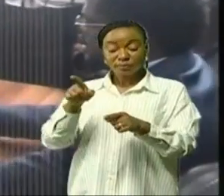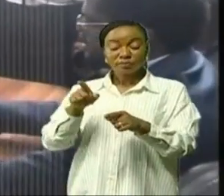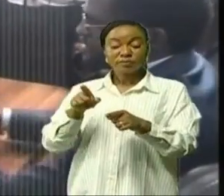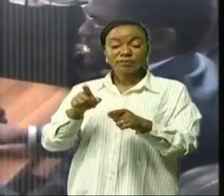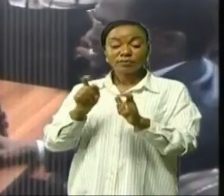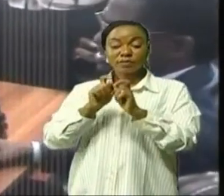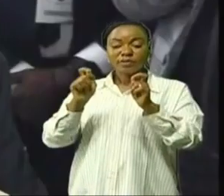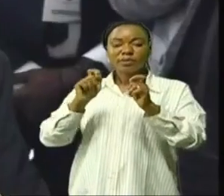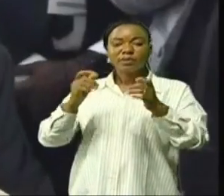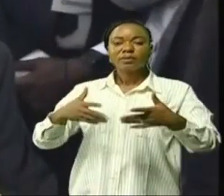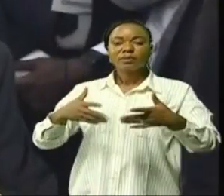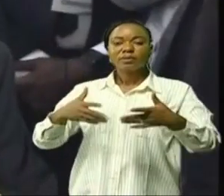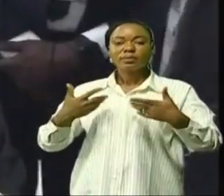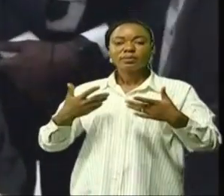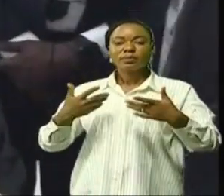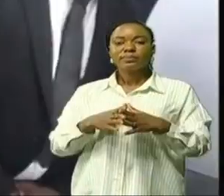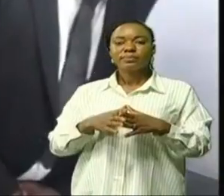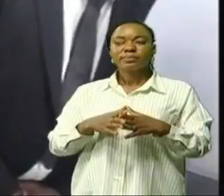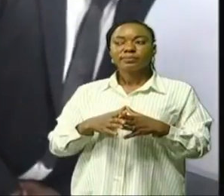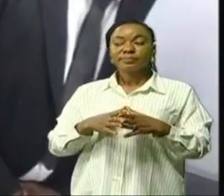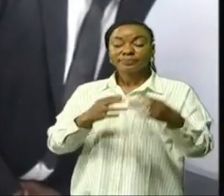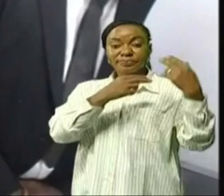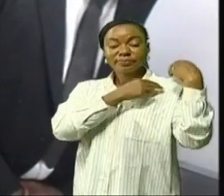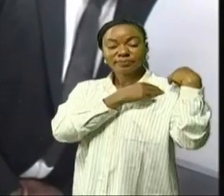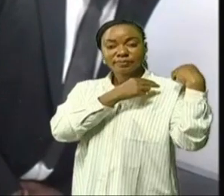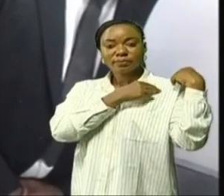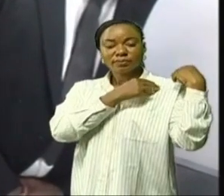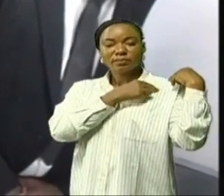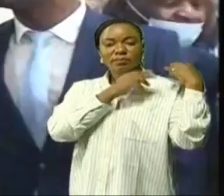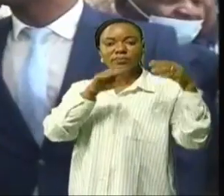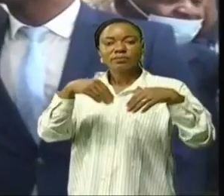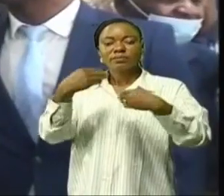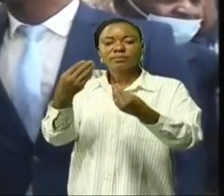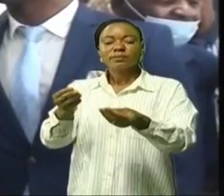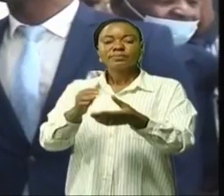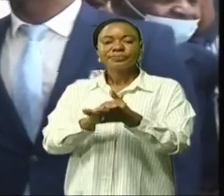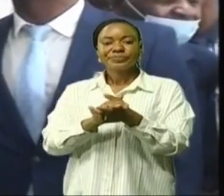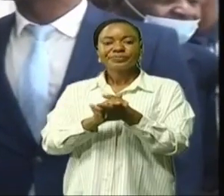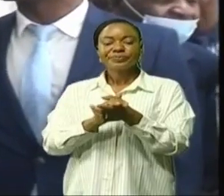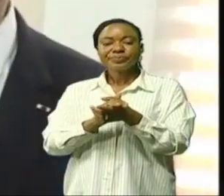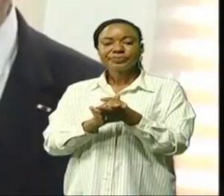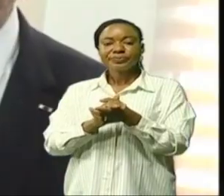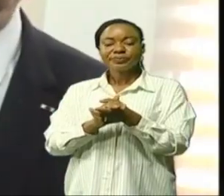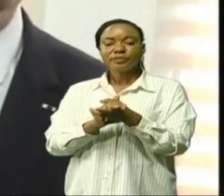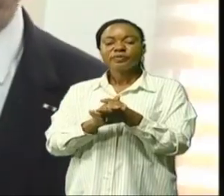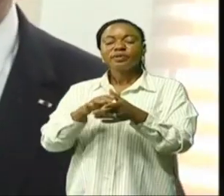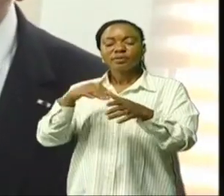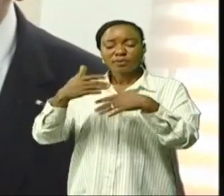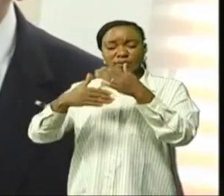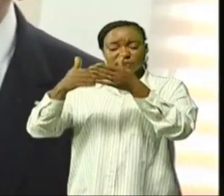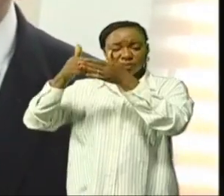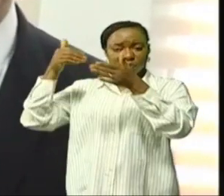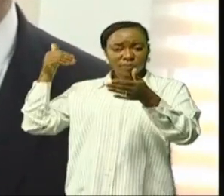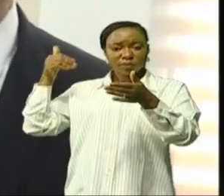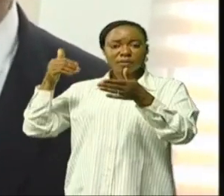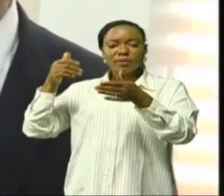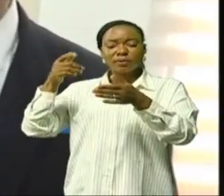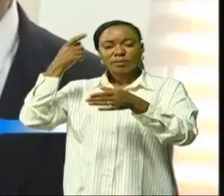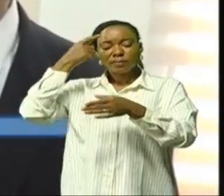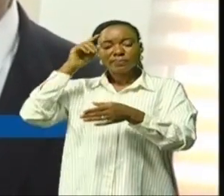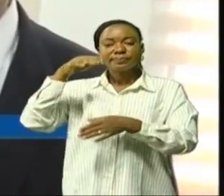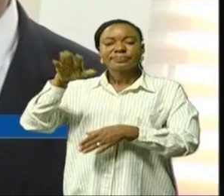'autorité urbaine ait assumé ses restabilités comme il a déjà fait pour les étrangers